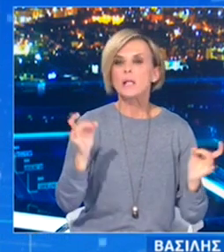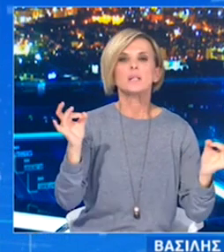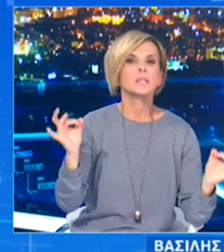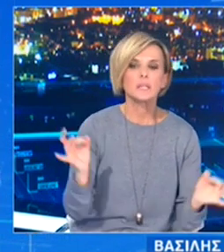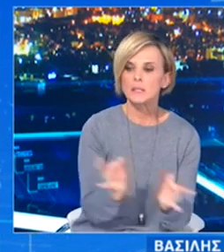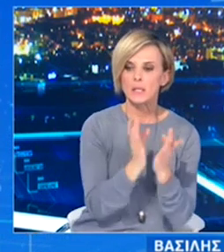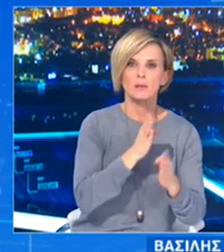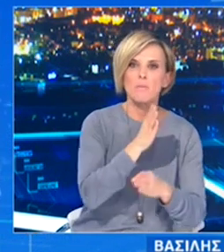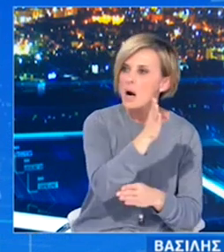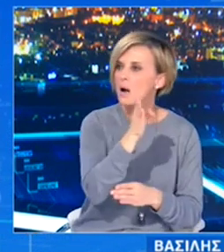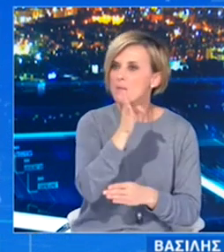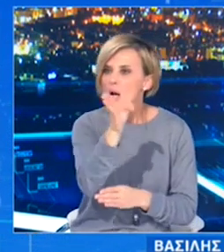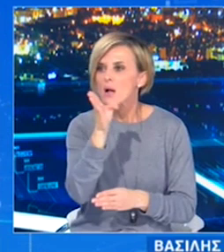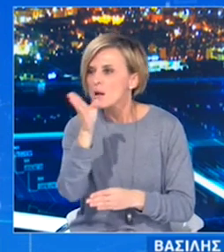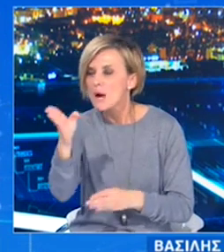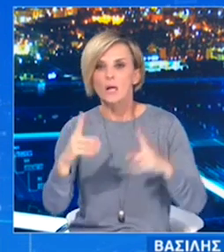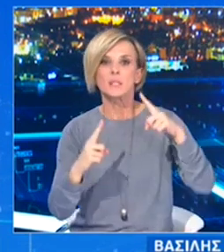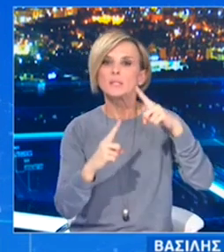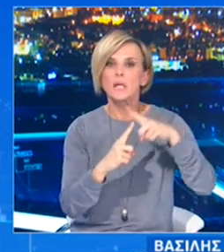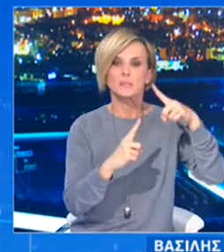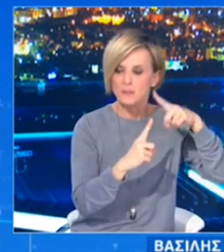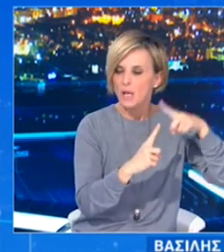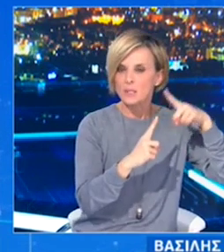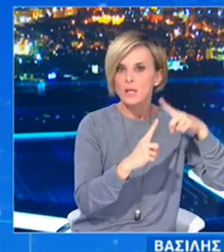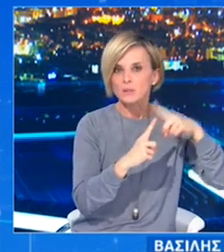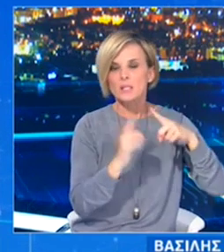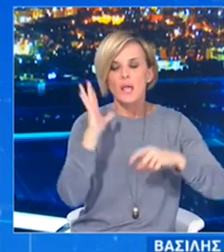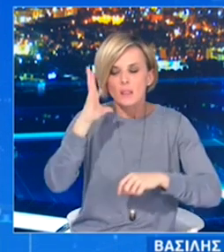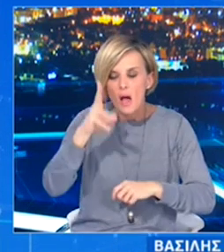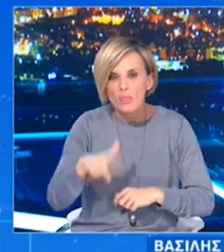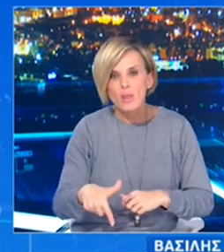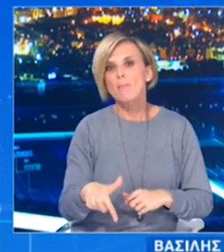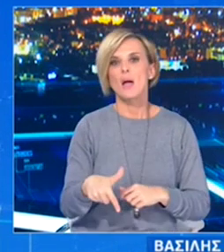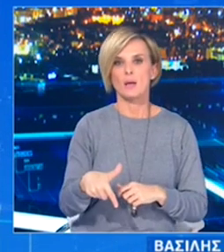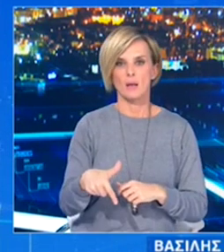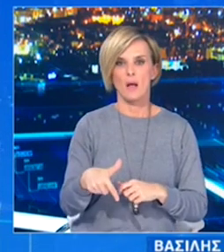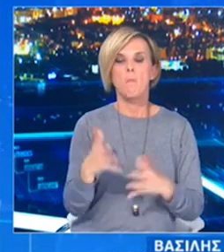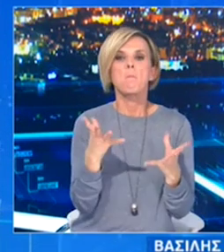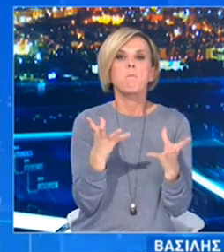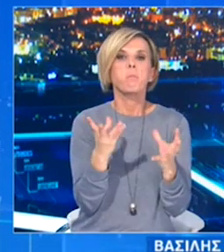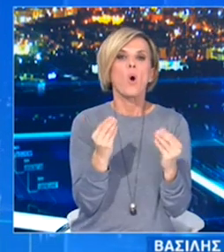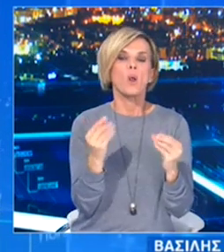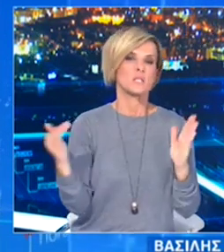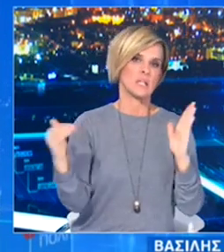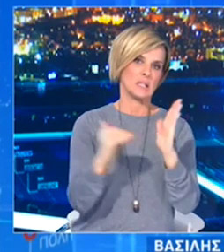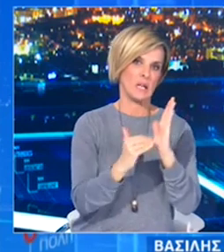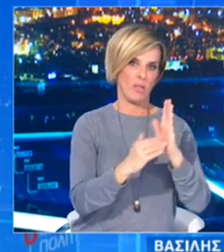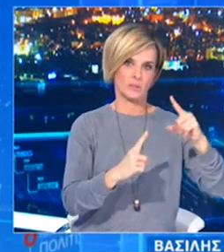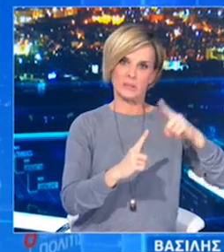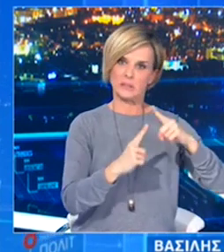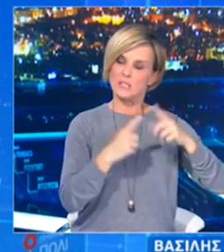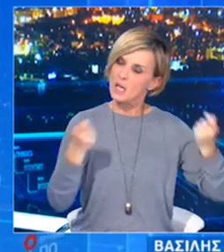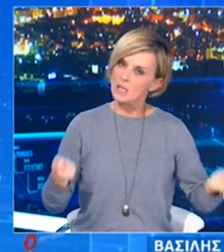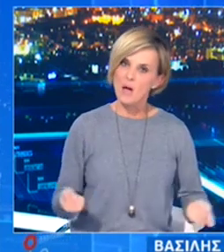τόσο και στοχευμένα τεστ αυτό φαίνεται από τον ημερήσιο αριθμό τεστ που διεξάγεται στη χώρα μας